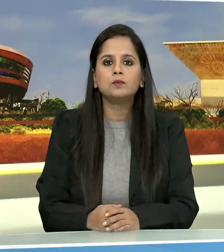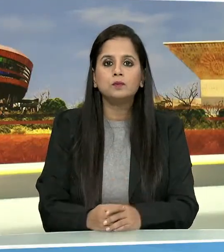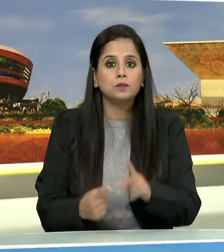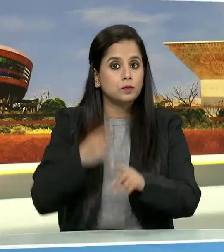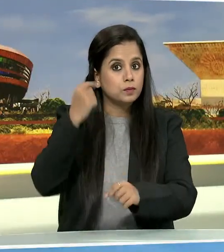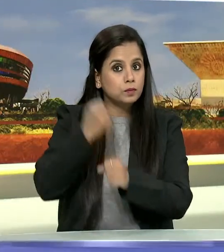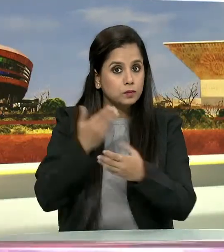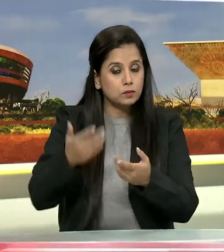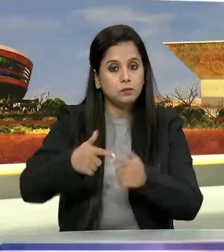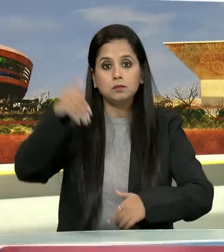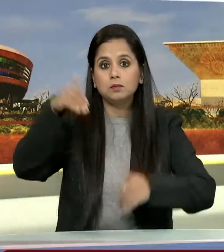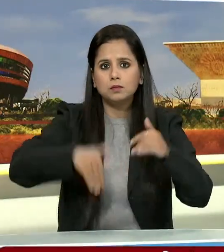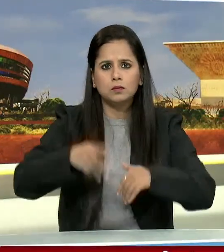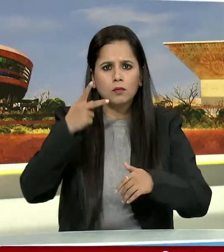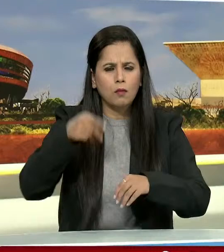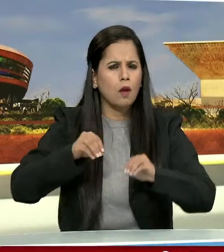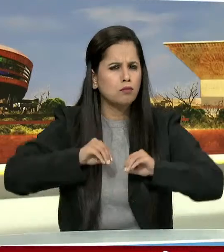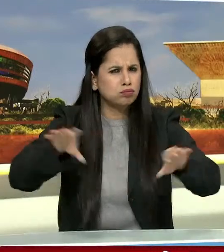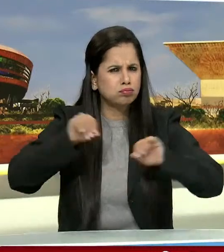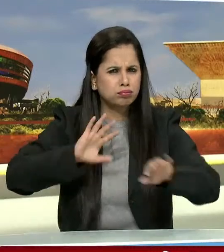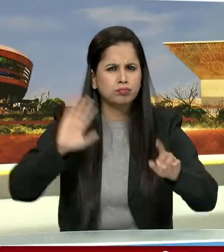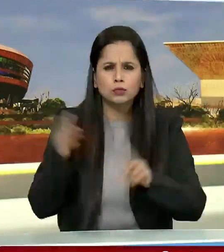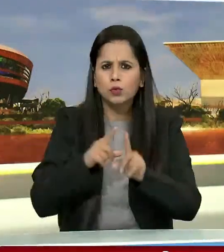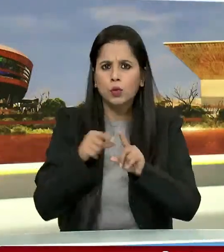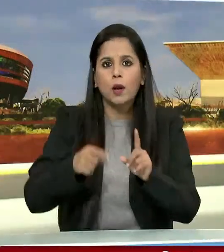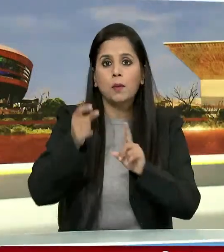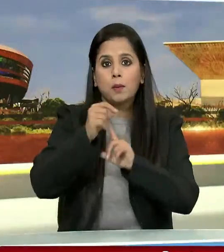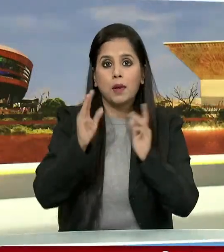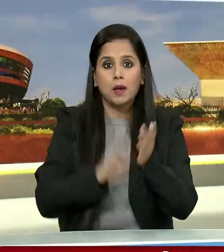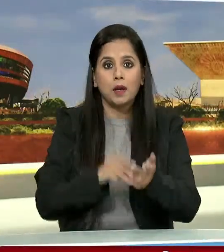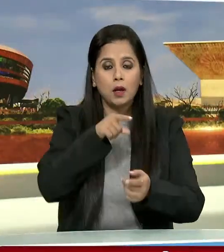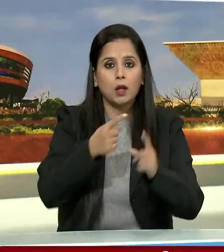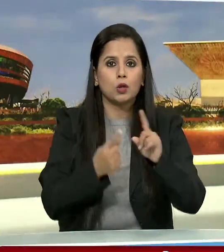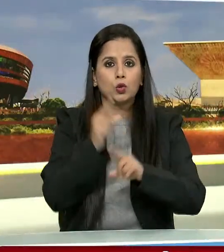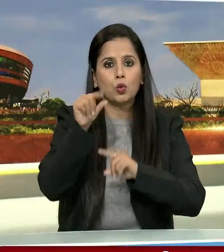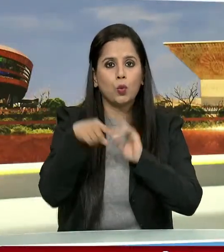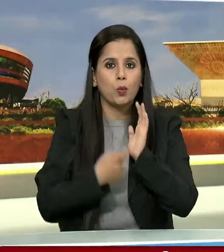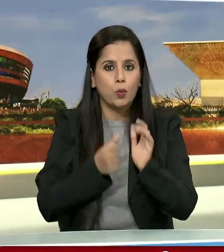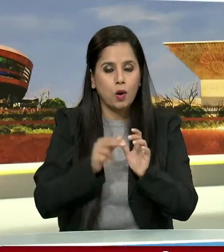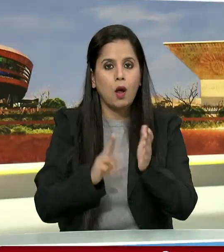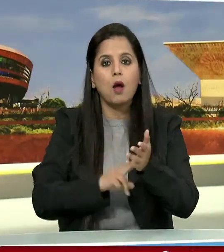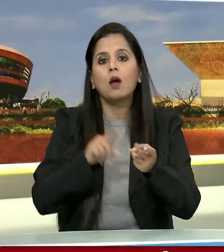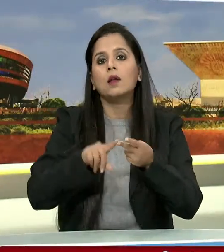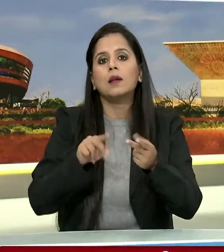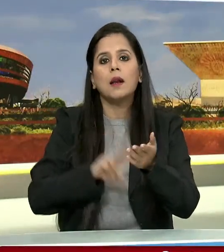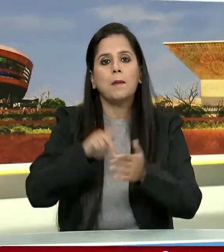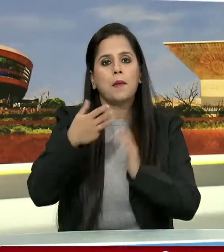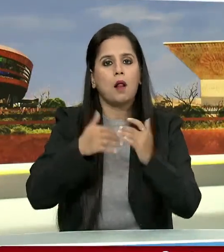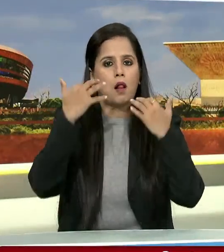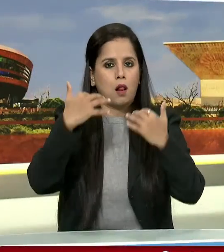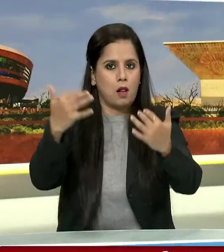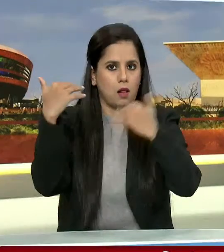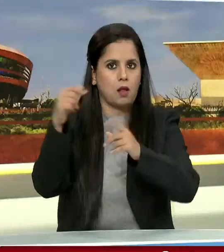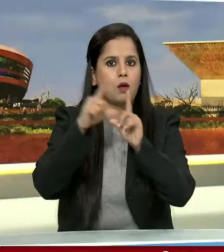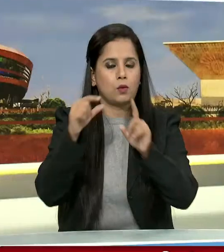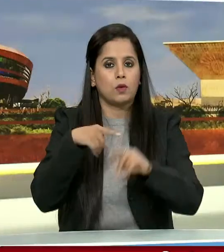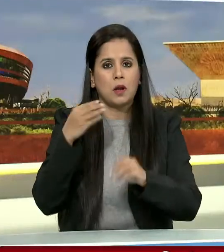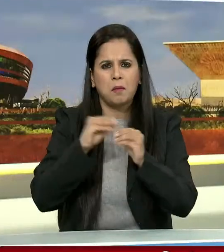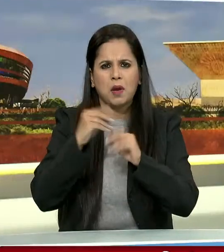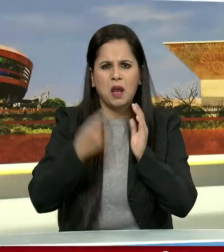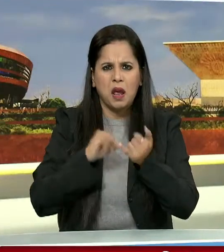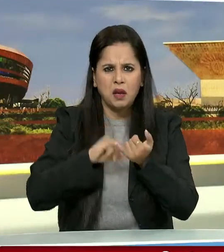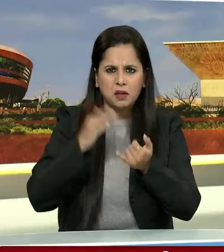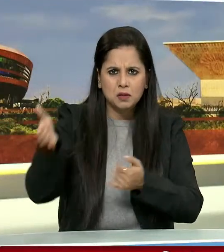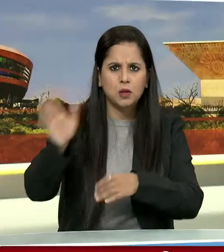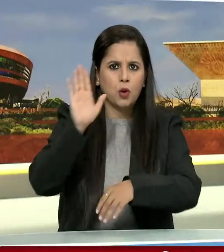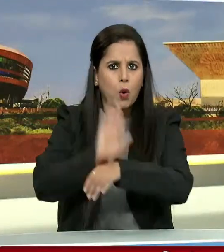तेलंगाना में चुनाव प्रचार जोरो पर प्रुधान मंत्री ने टूपरान और निर्मल में की जनसभा कहा BRS और